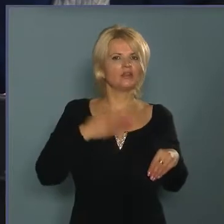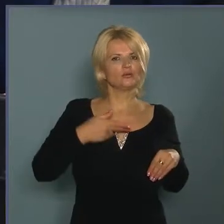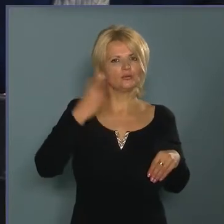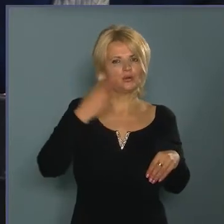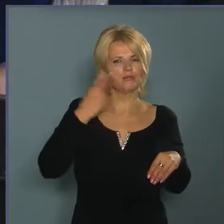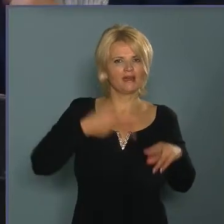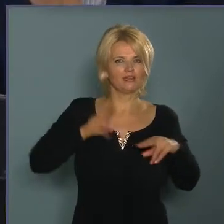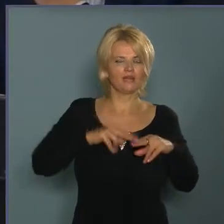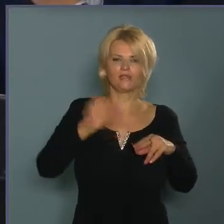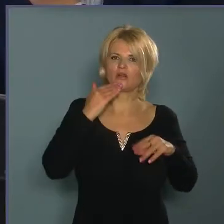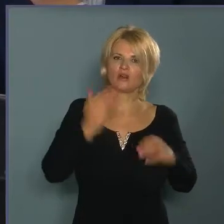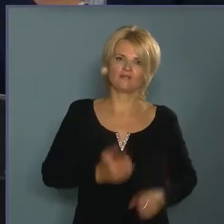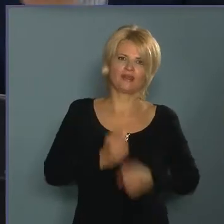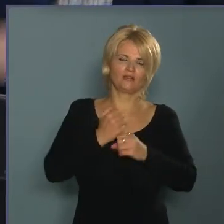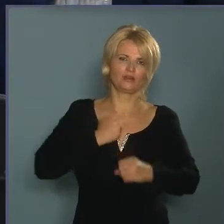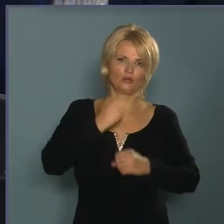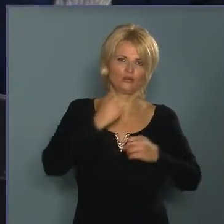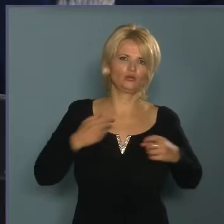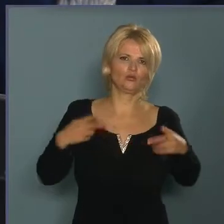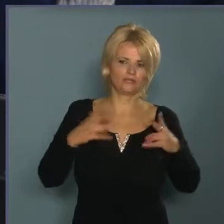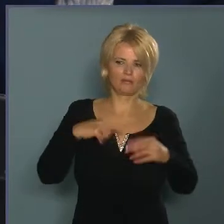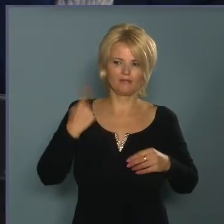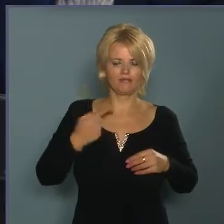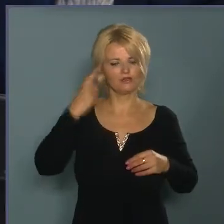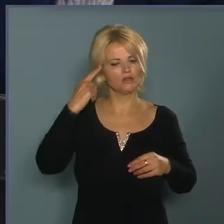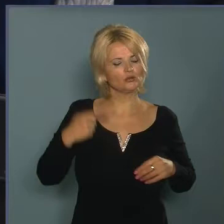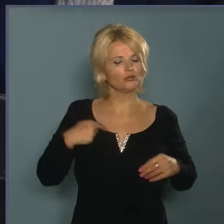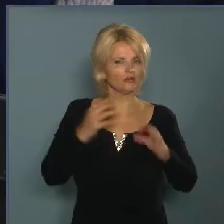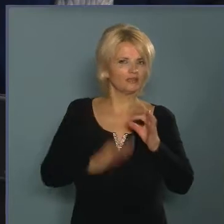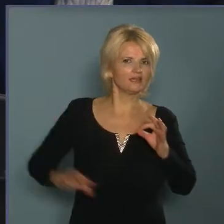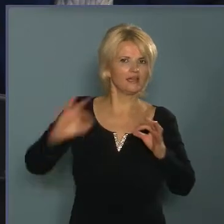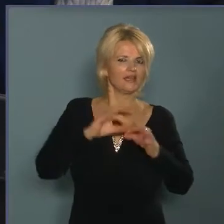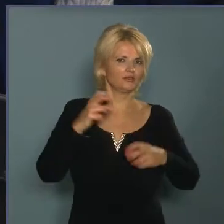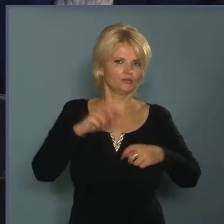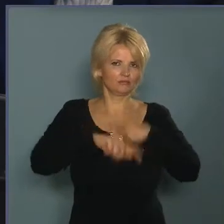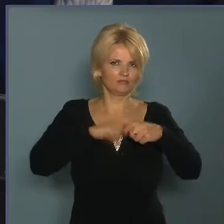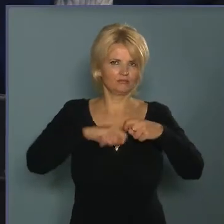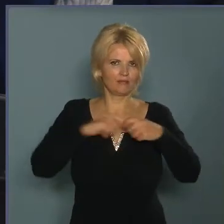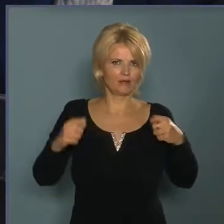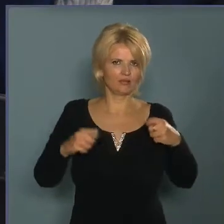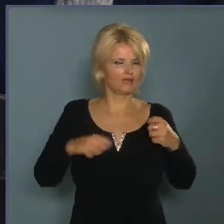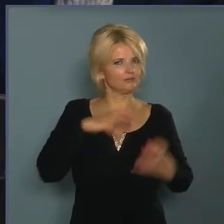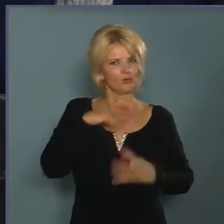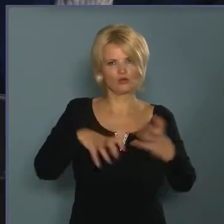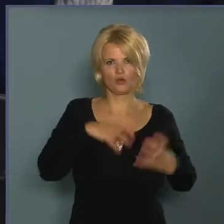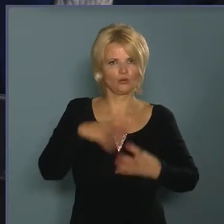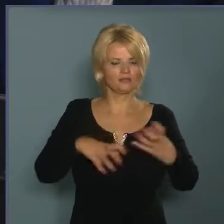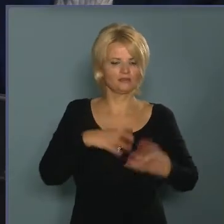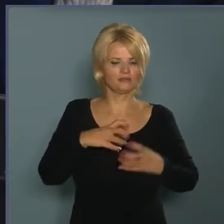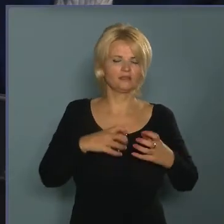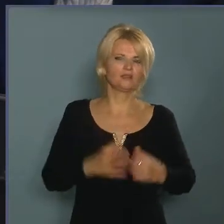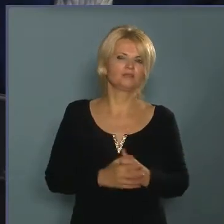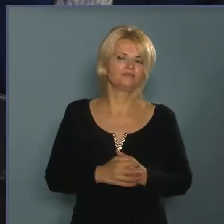igyekszik fenntartani a hős utcában. Mindannyian tudjuk, hogy a teljes megoldása a problémának az jóval bonyolultabb és